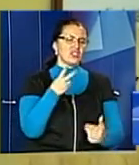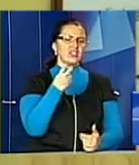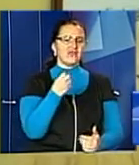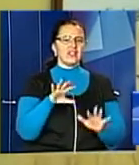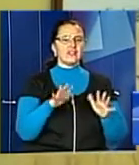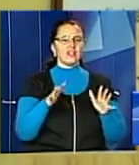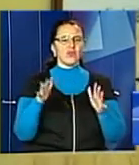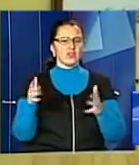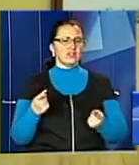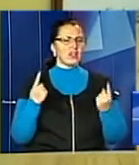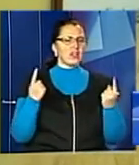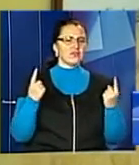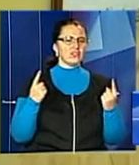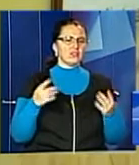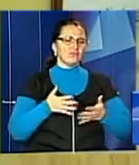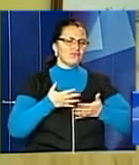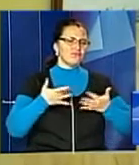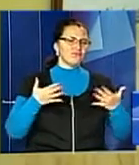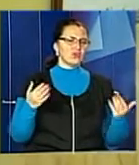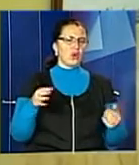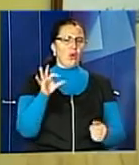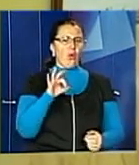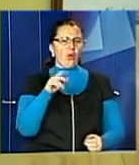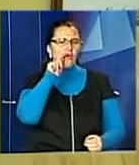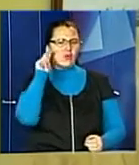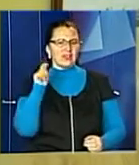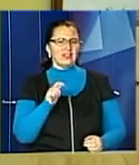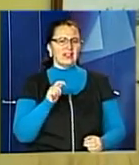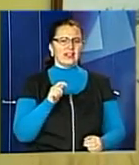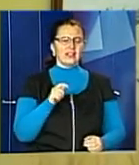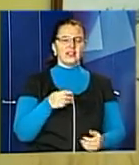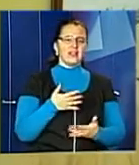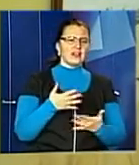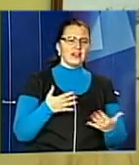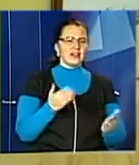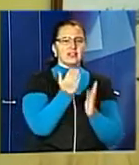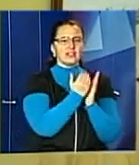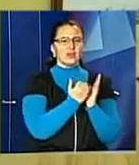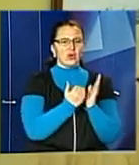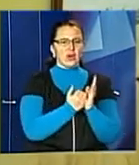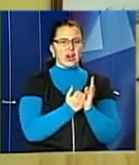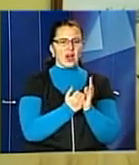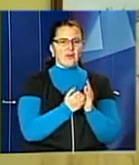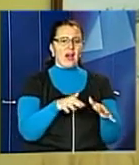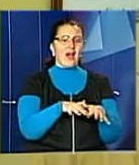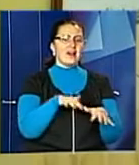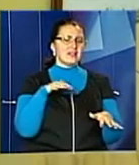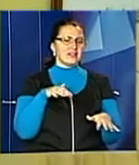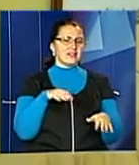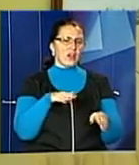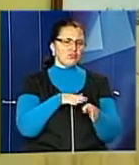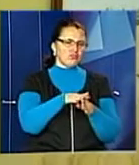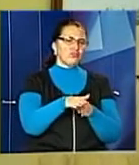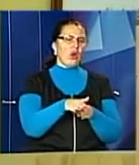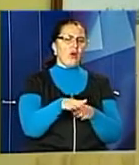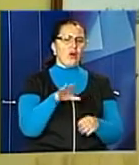масштабний український зріз чи літературна програма завдання властей з України. Взяли понад 300 місців з України, цілою України,